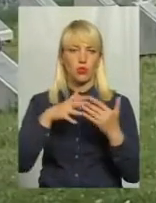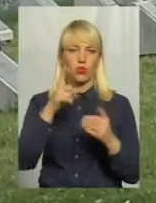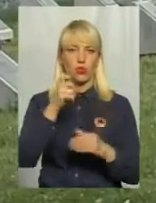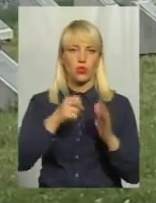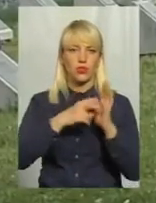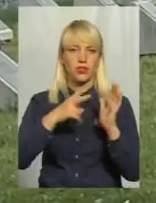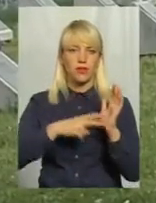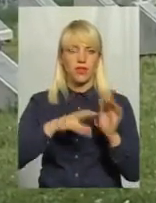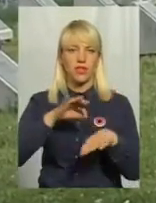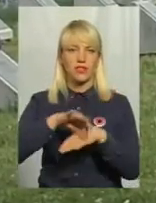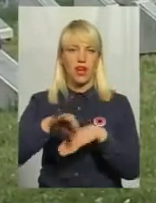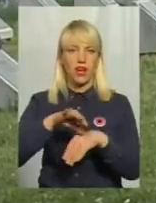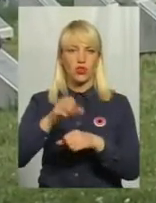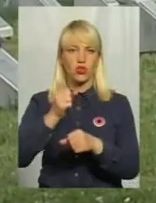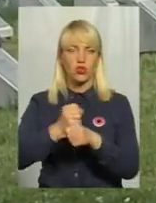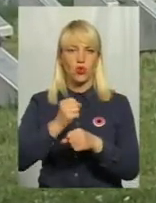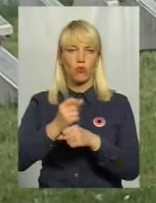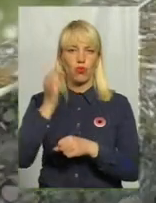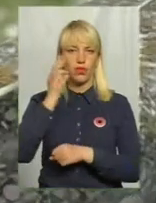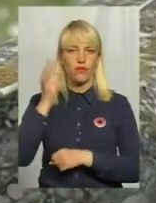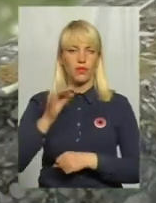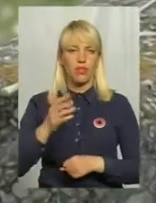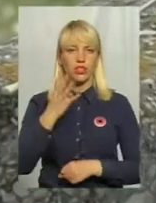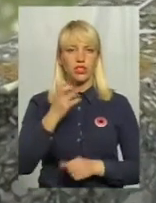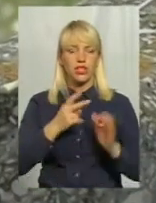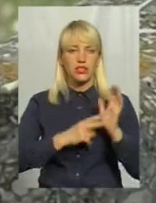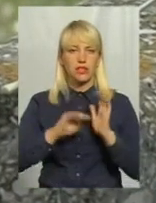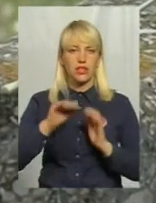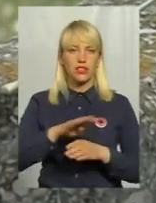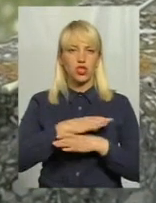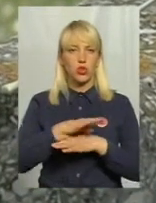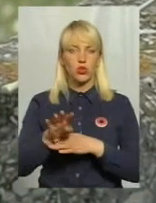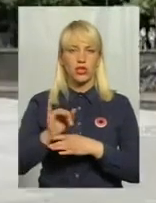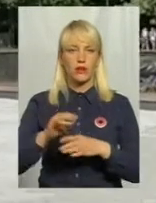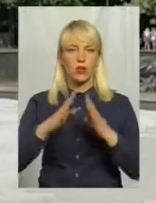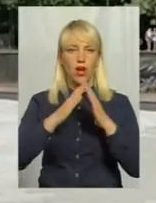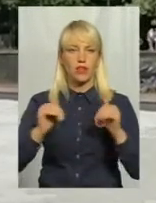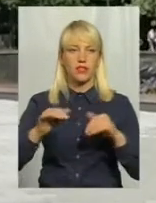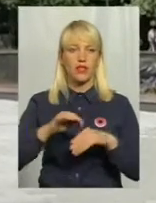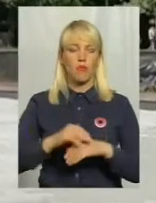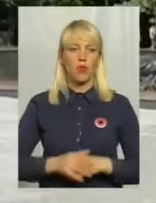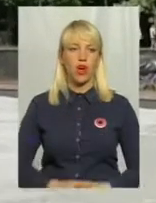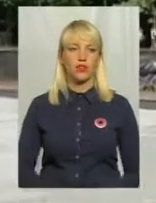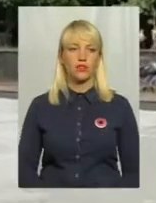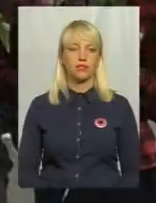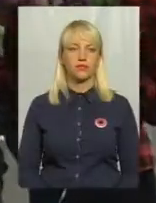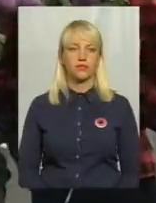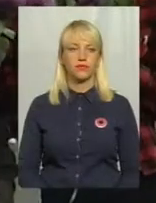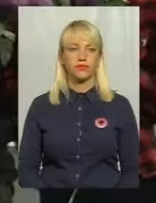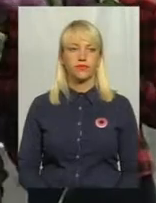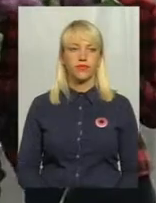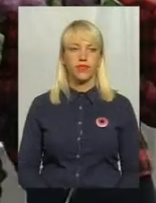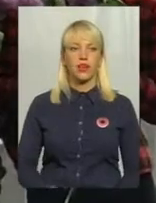на каторжні роботи до Німеччини, 478 тисяч розстріляли та закатували у концтаборах. Світло і